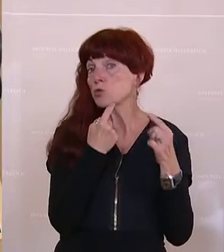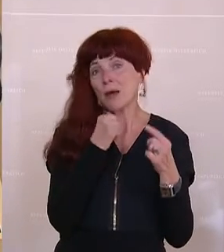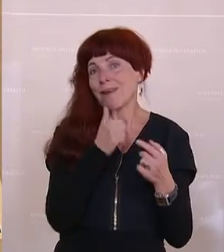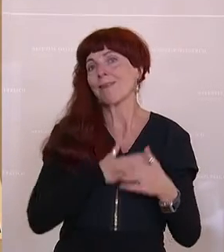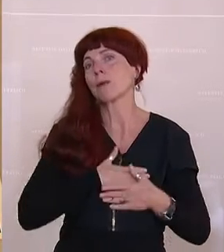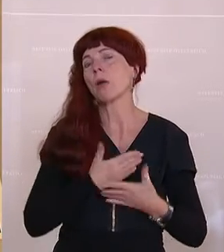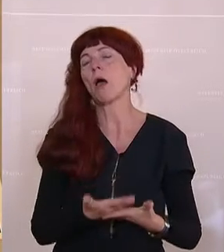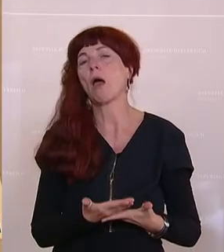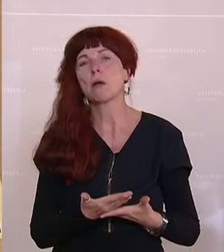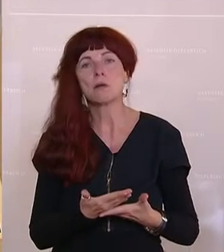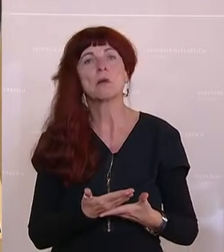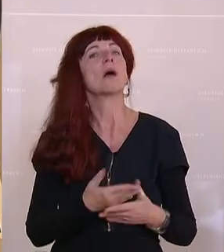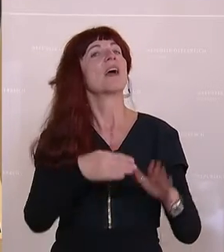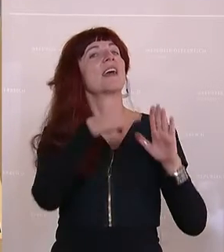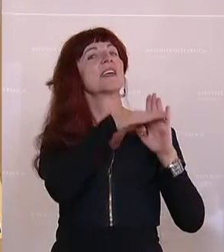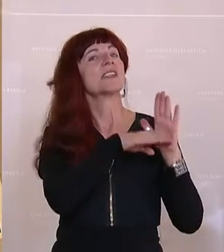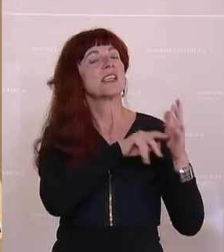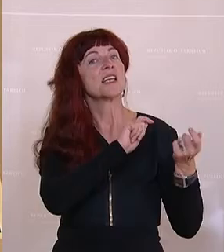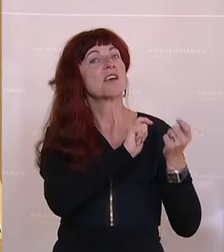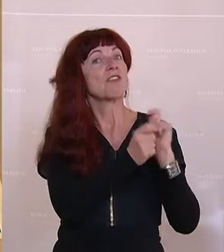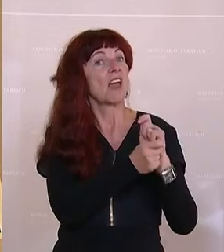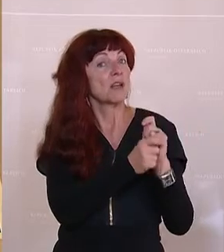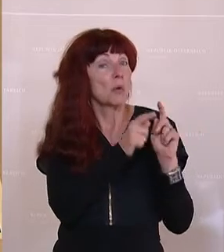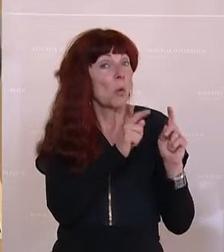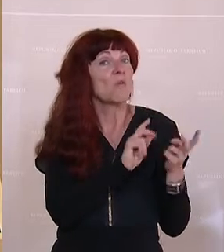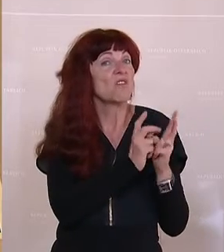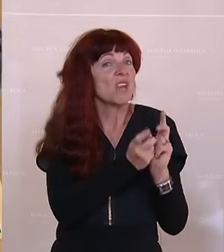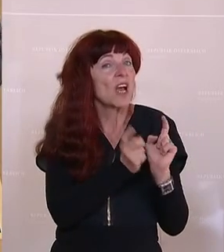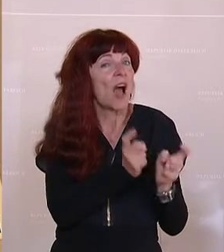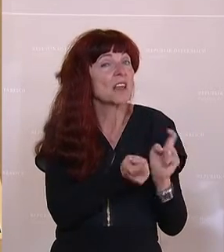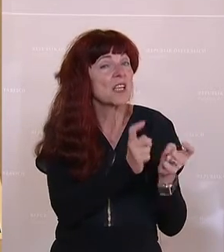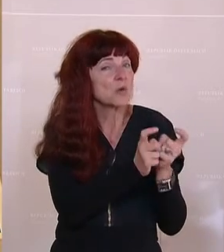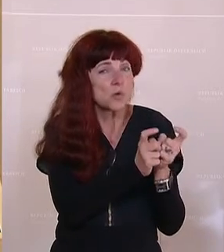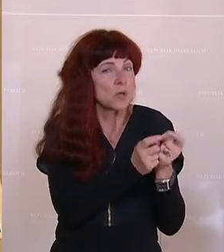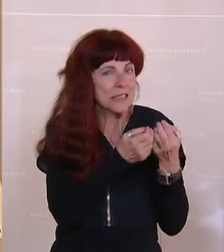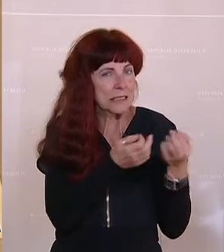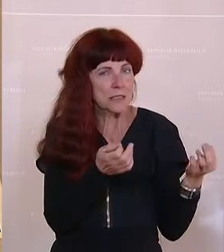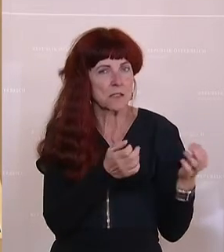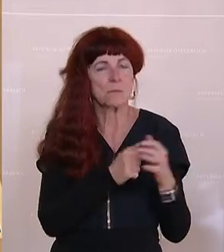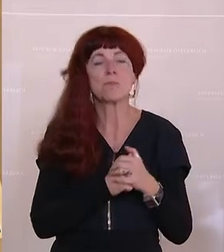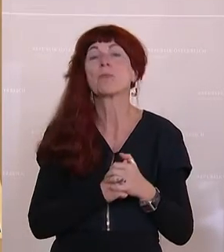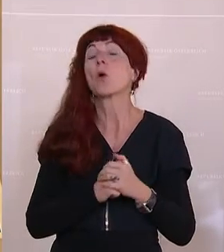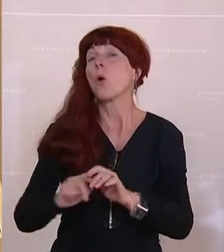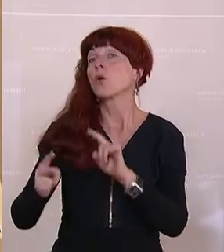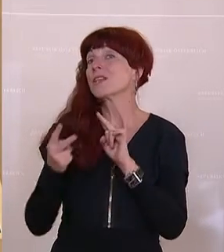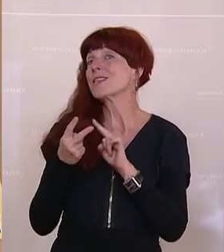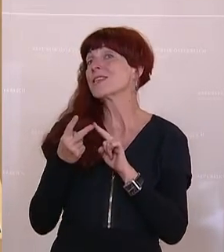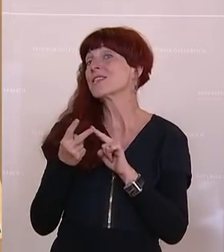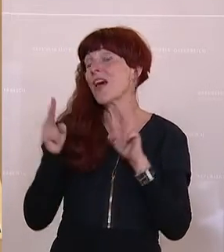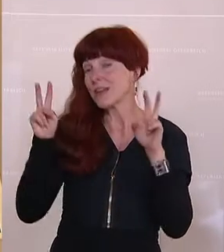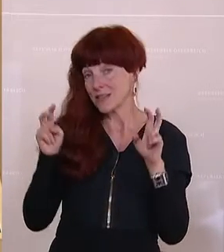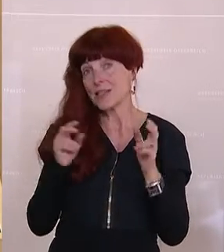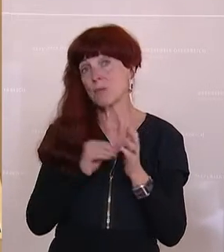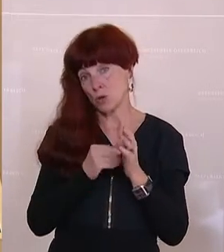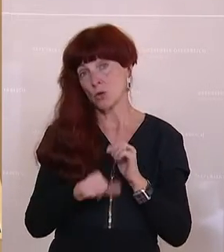wird, wie eine gesetzliche Veränderung stattfinden kann. Und dann kommt noch etwas Zweites hinzu, das möchte ich hier auch noch ganz bewusst